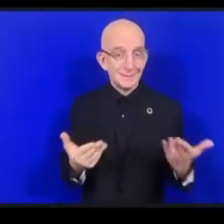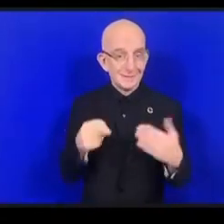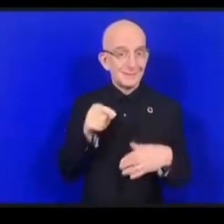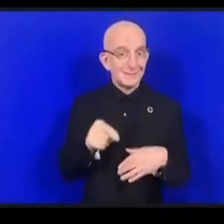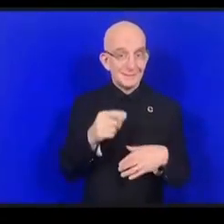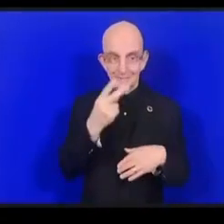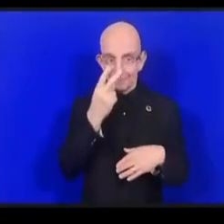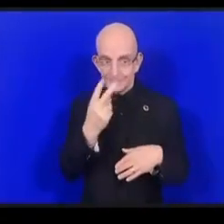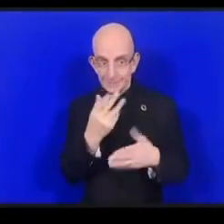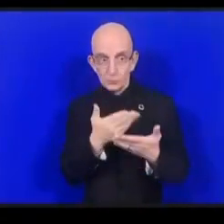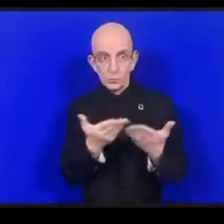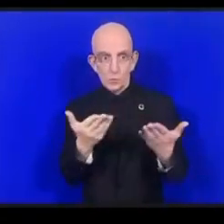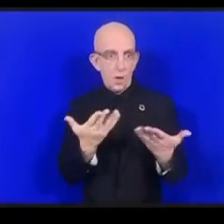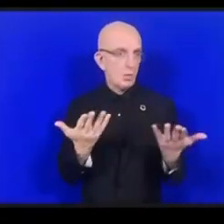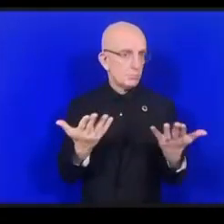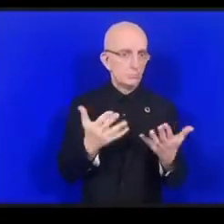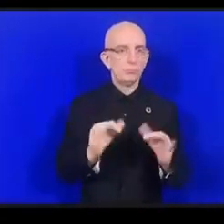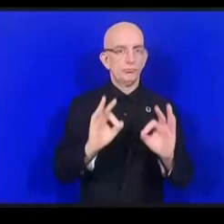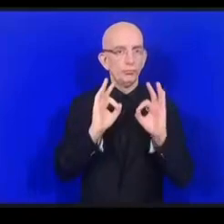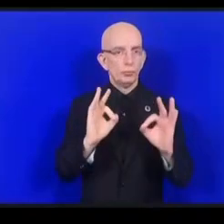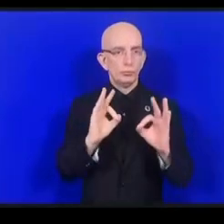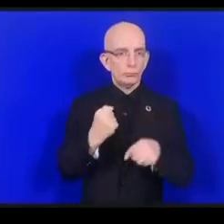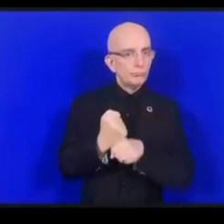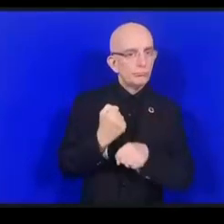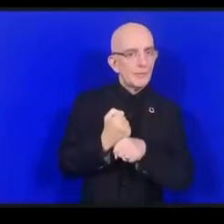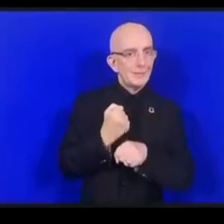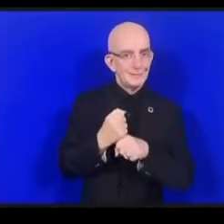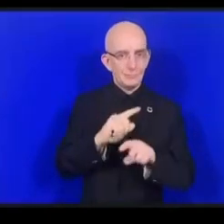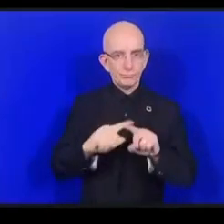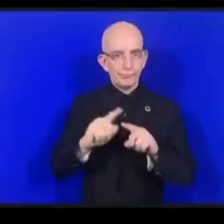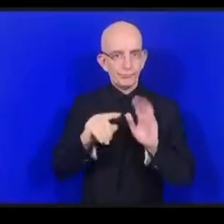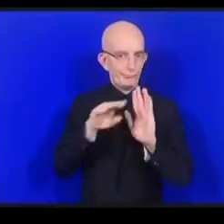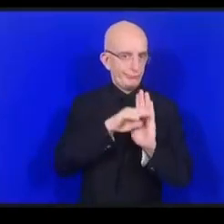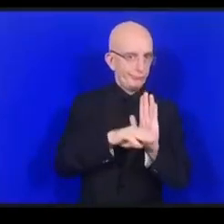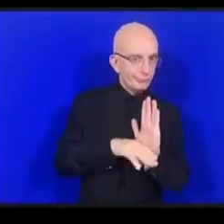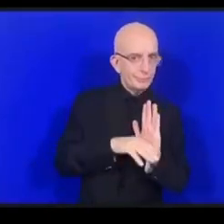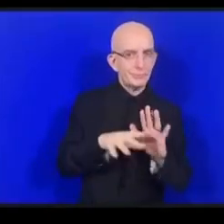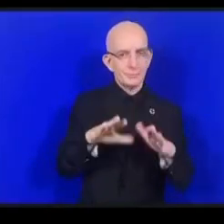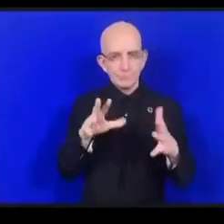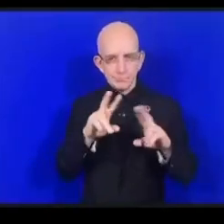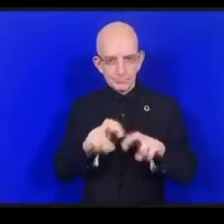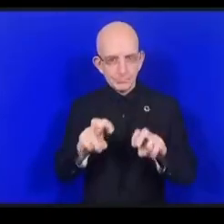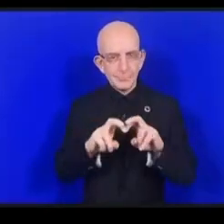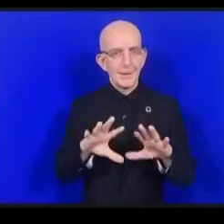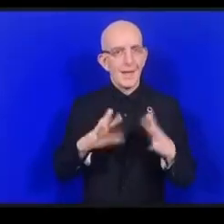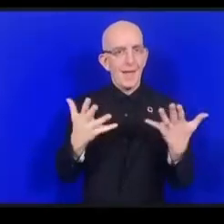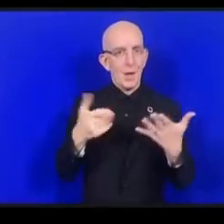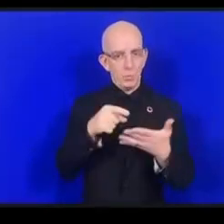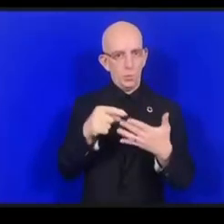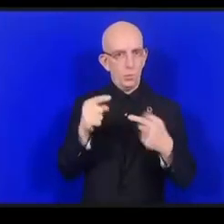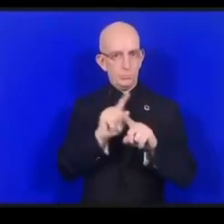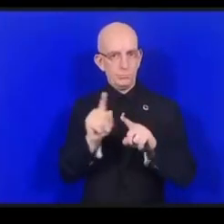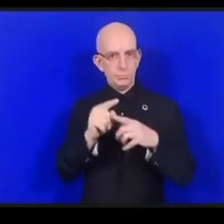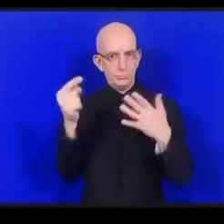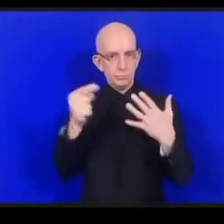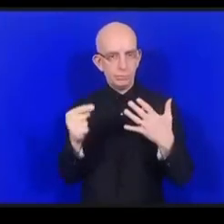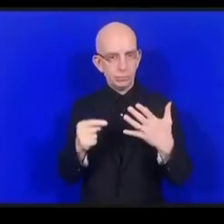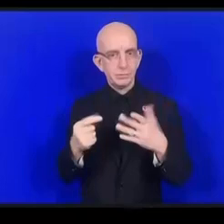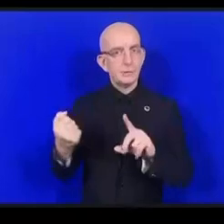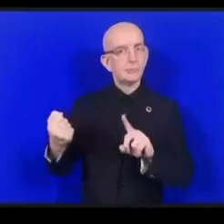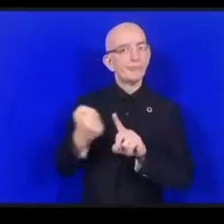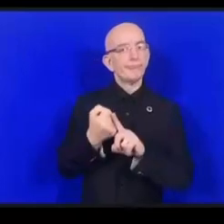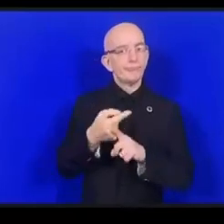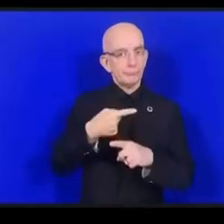الفضلة لآي أوتي كنا ننظر في كيفية استخدام هذه الأمور كلها